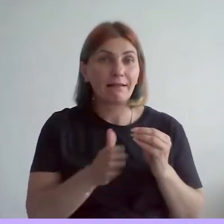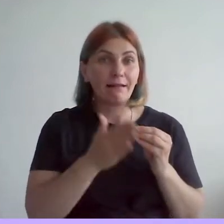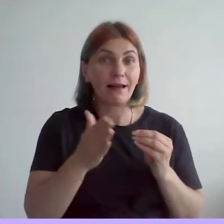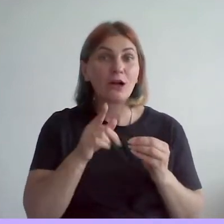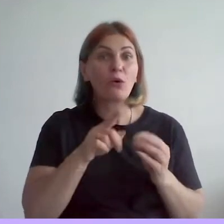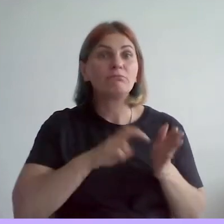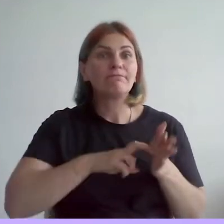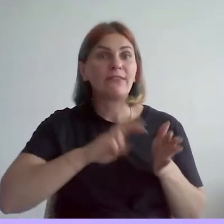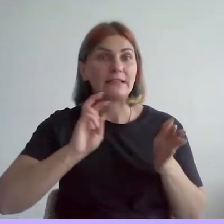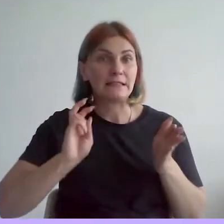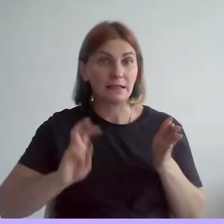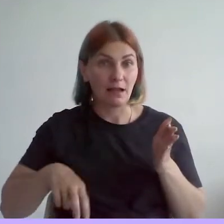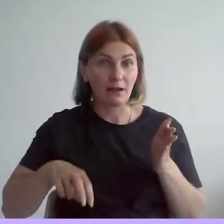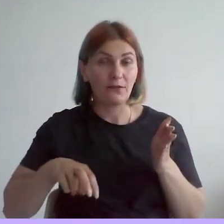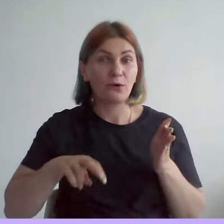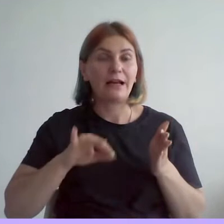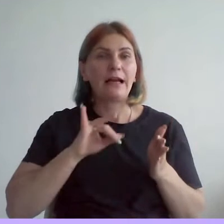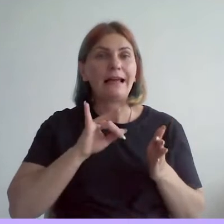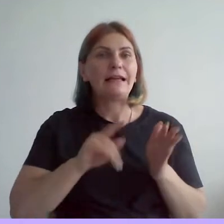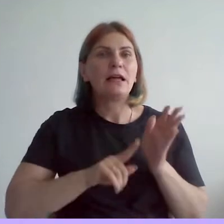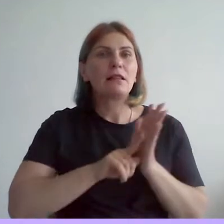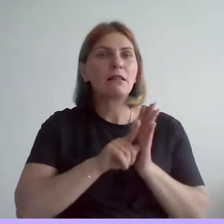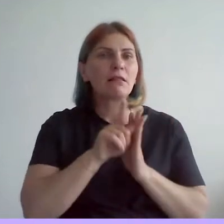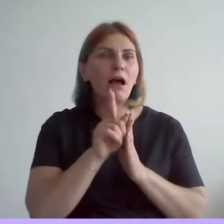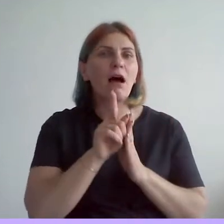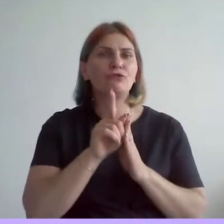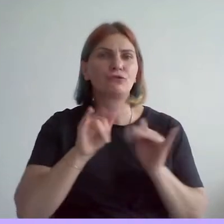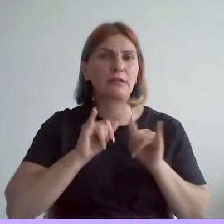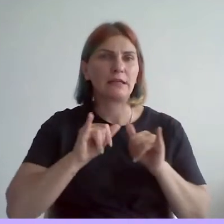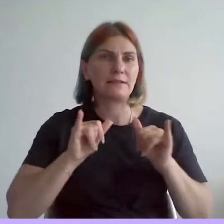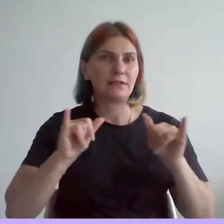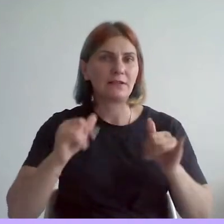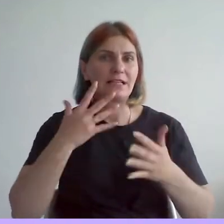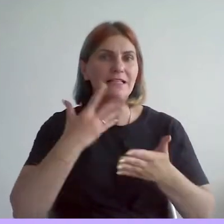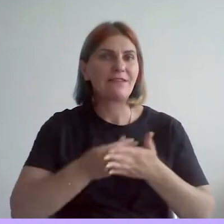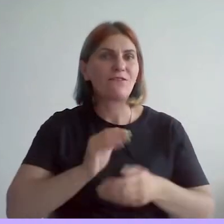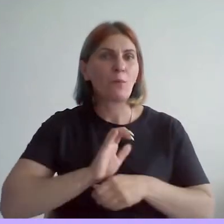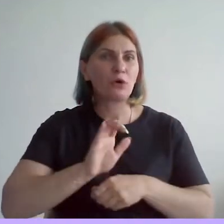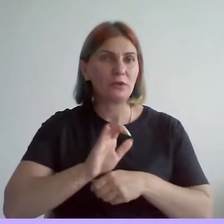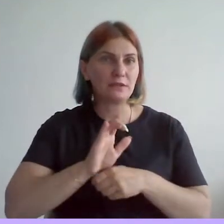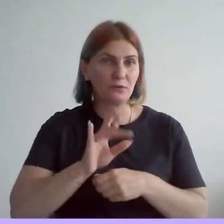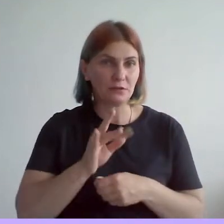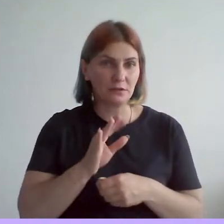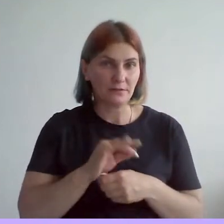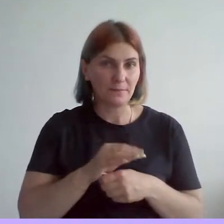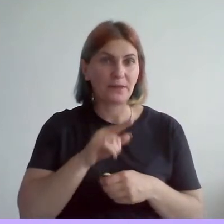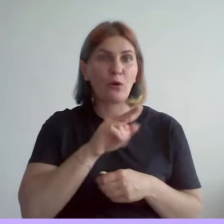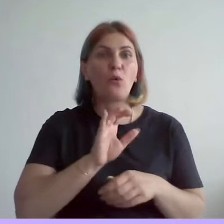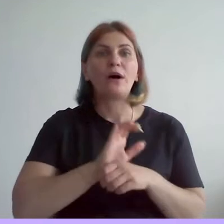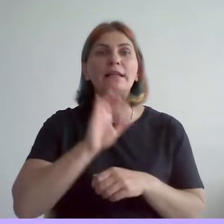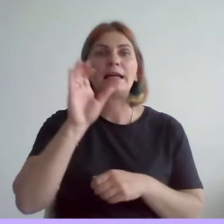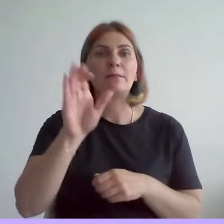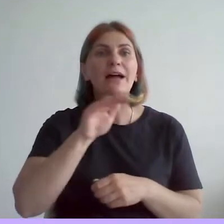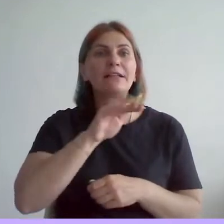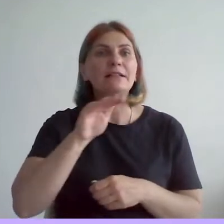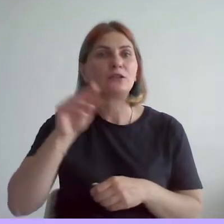отставку и вплотную занялся развитием своего производства. Он отправил детей учиться за